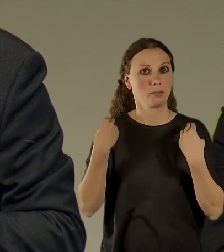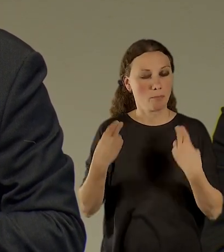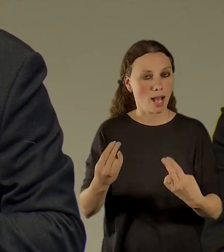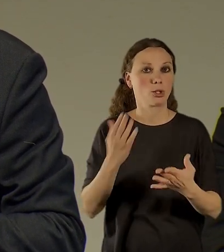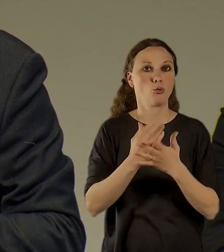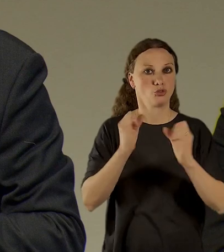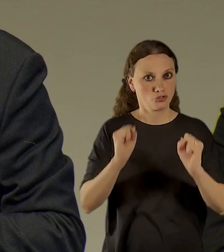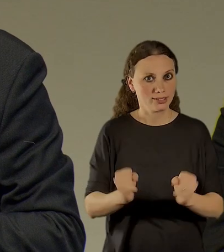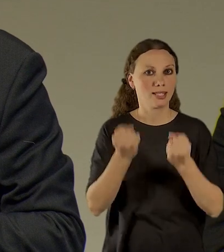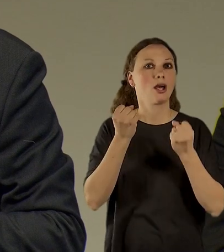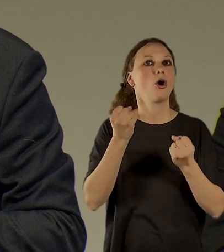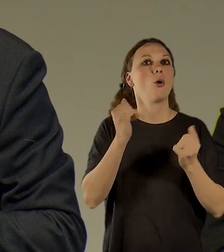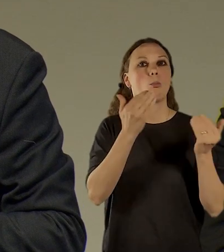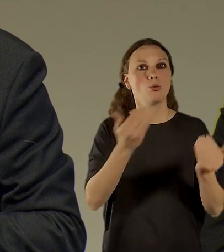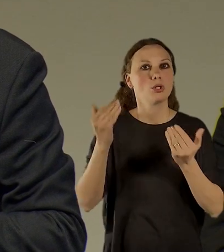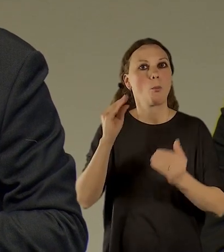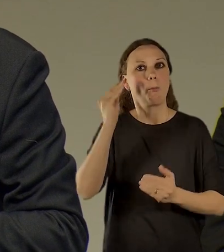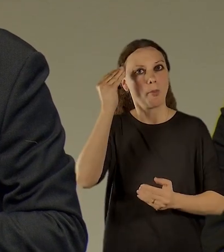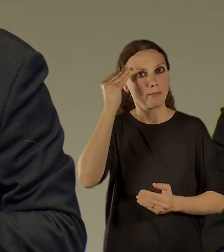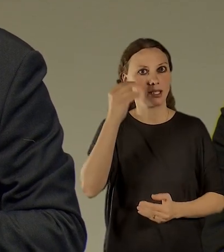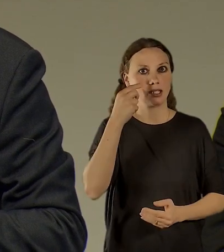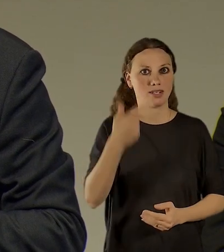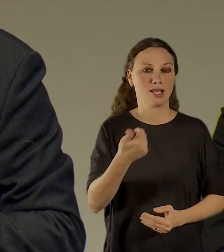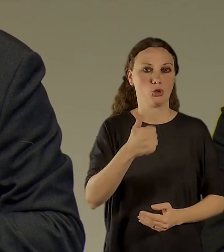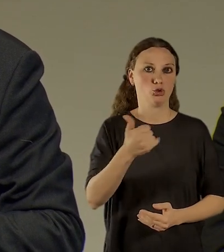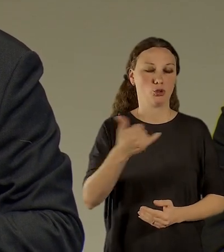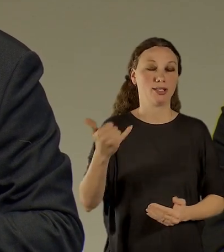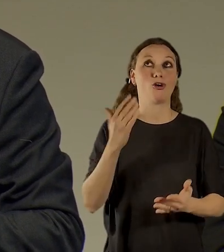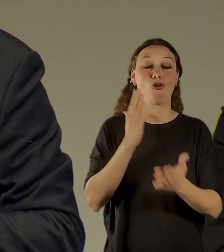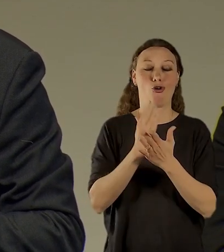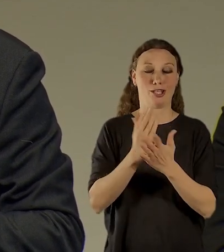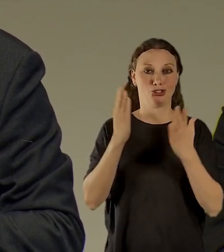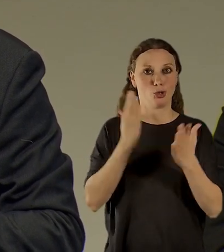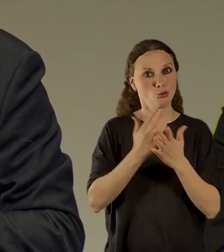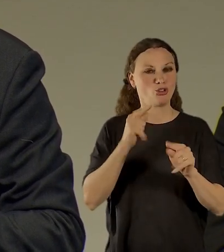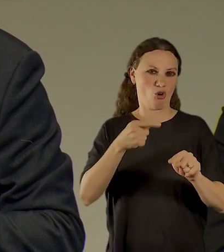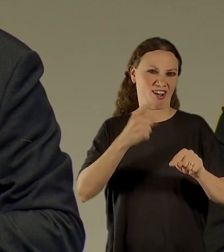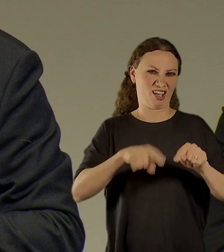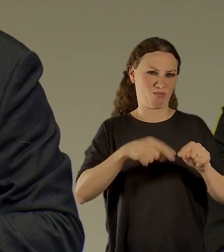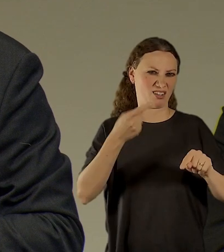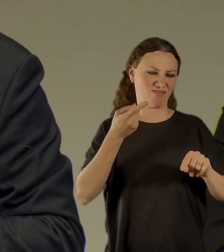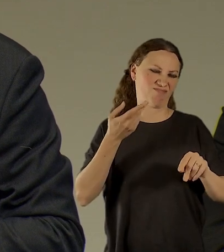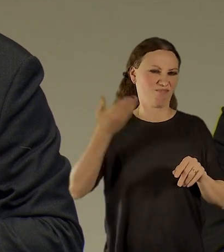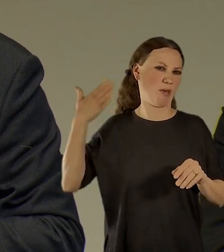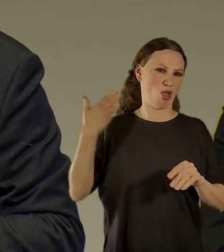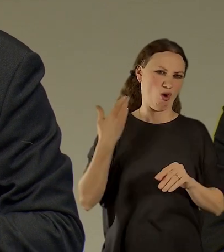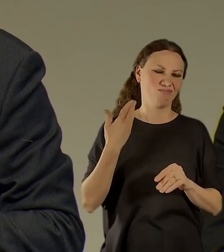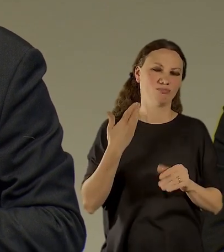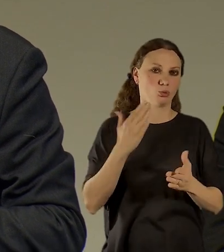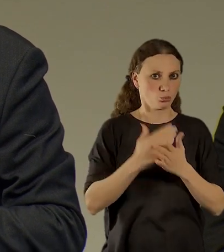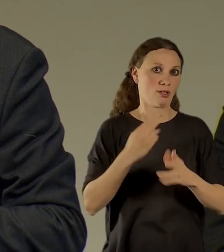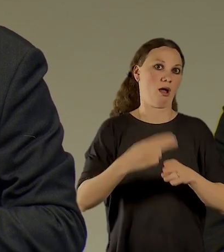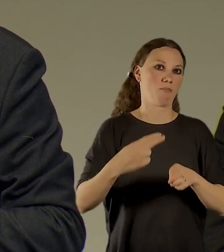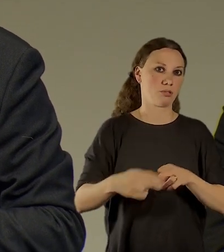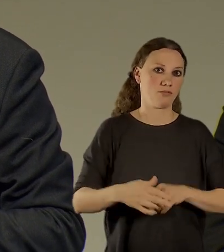spolupráci bych rád vedl i se všemi kolegy. Ladislav Kudrna, nový ředitel, je náš, myslím, jako